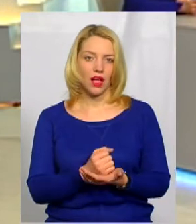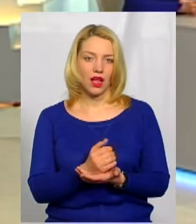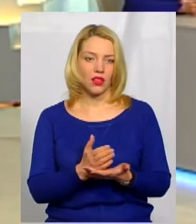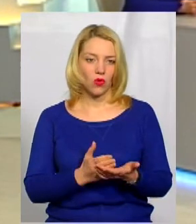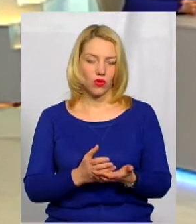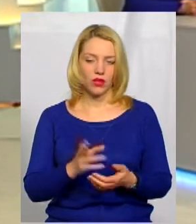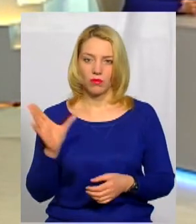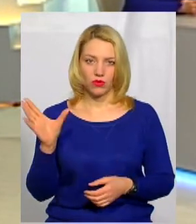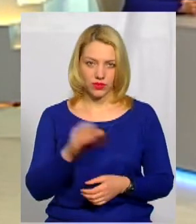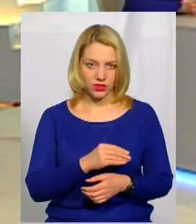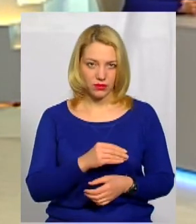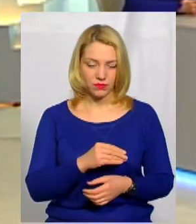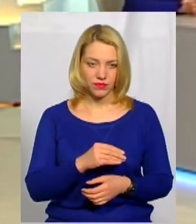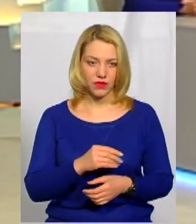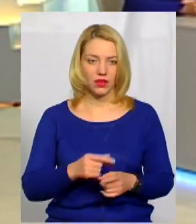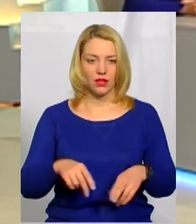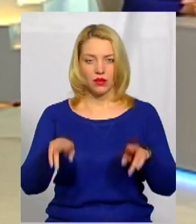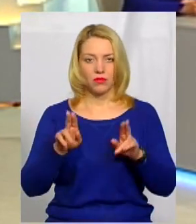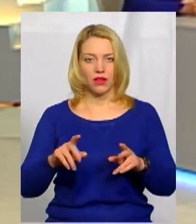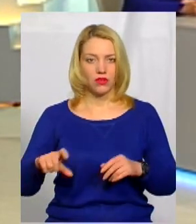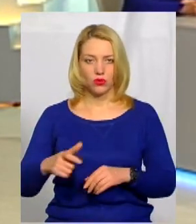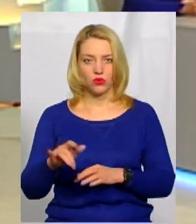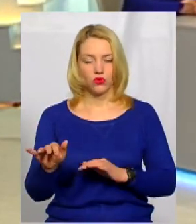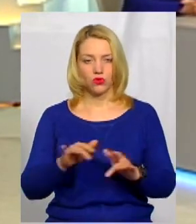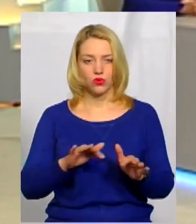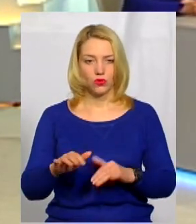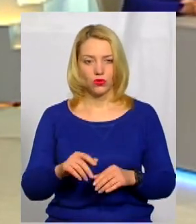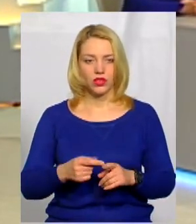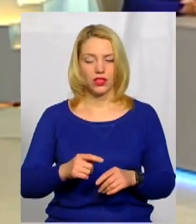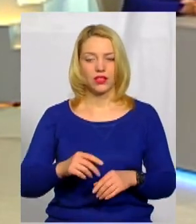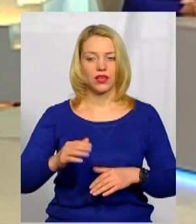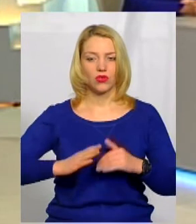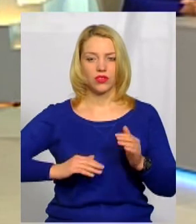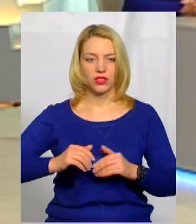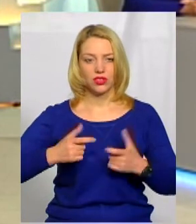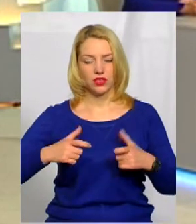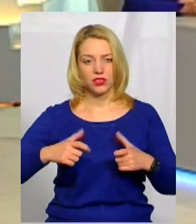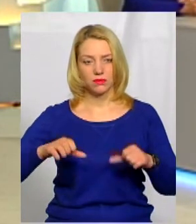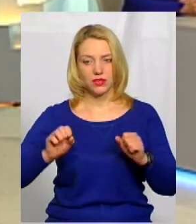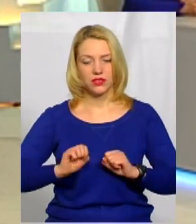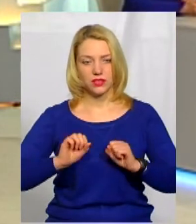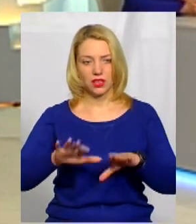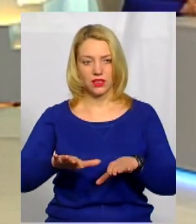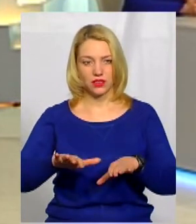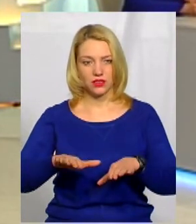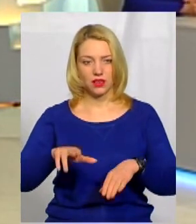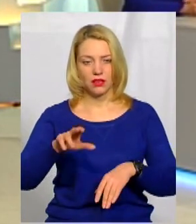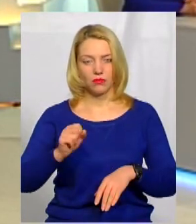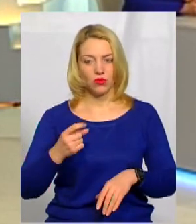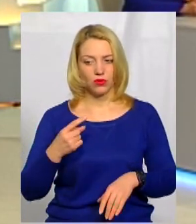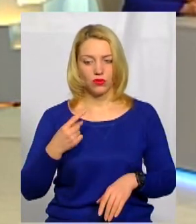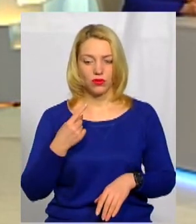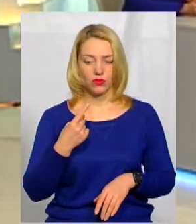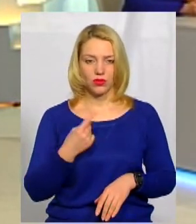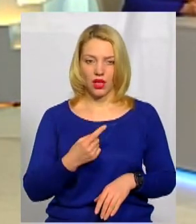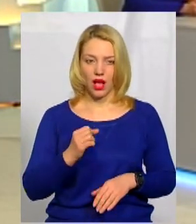категоріям треба здивати? По всім правилам дорожнього руху, тобто теоретичний іспит, здається по один, а